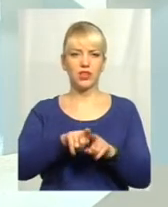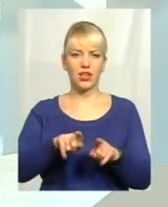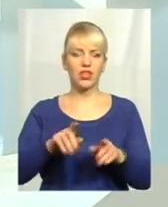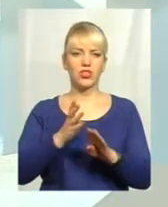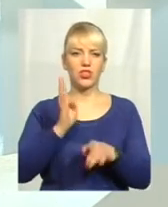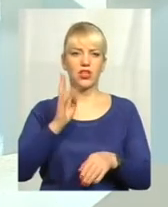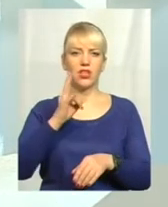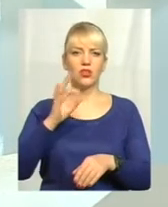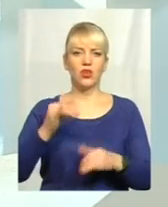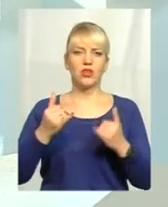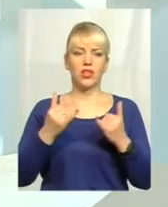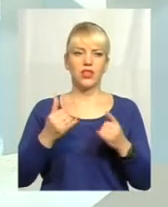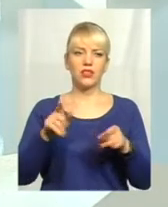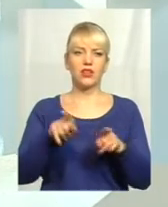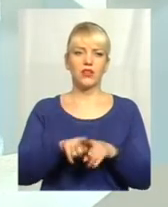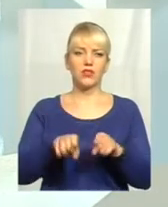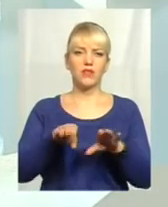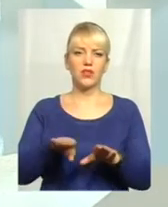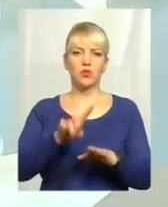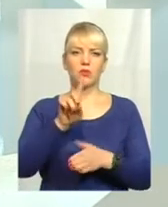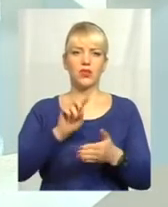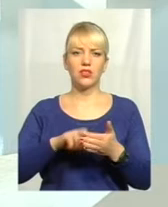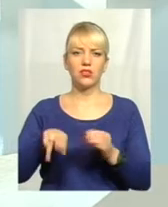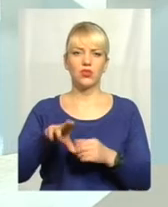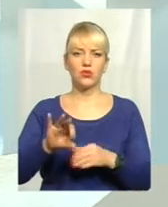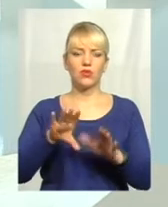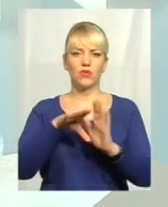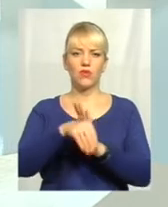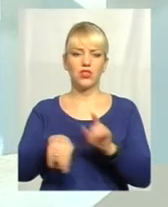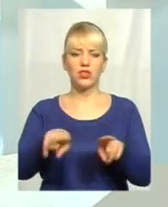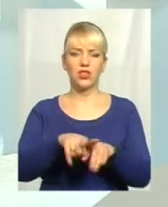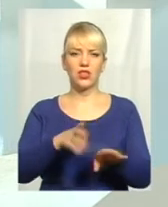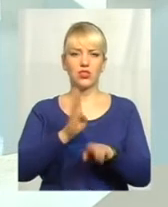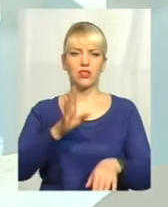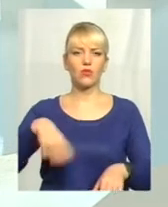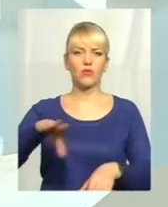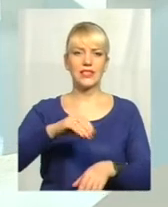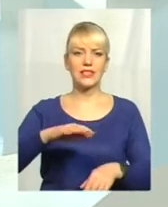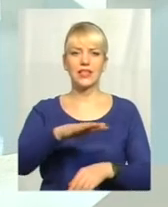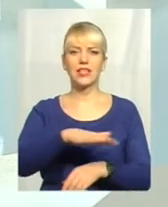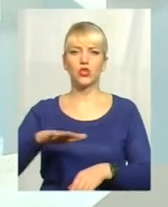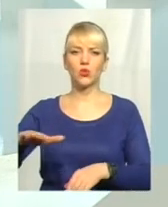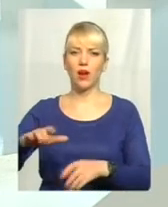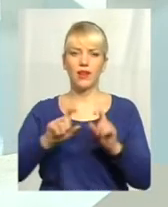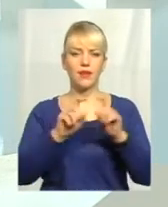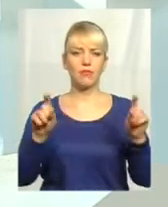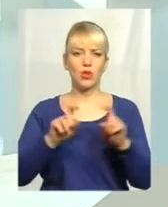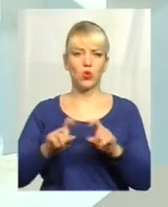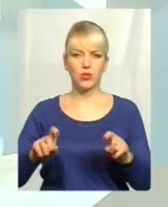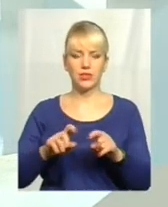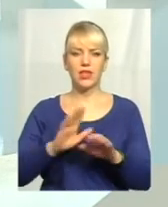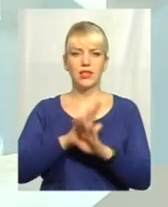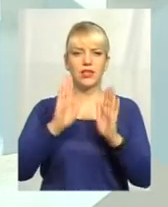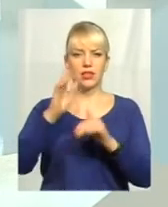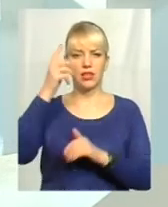наразі також вирішується питання з приводу запровадження таких черг у всіх територіальних підрозділах міграційної служби, і не